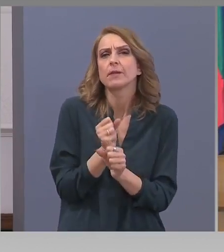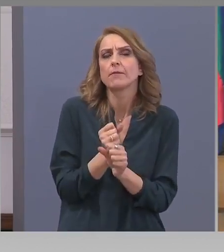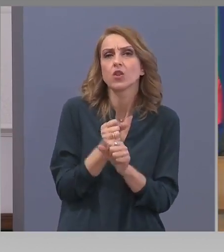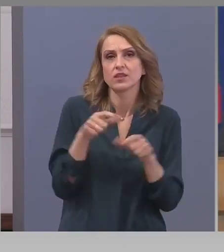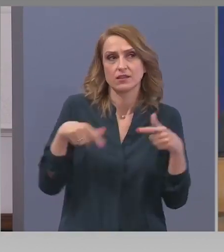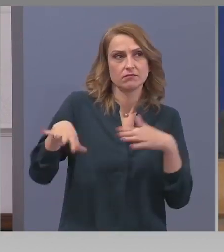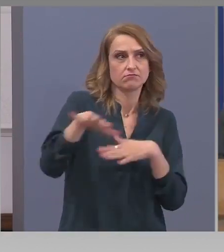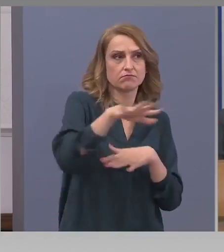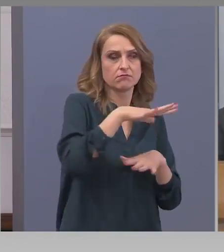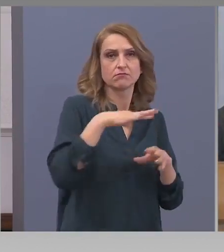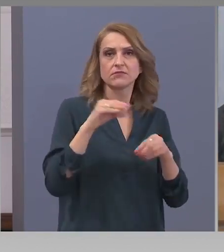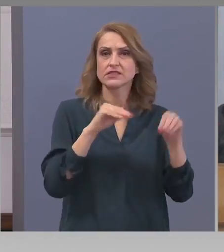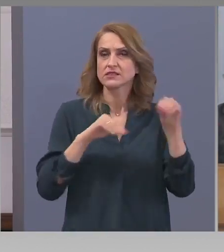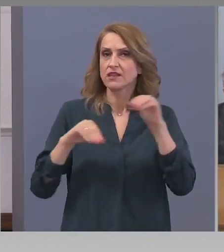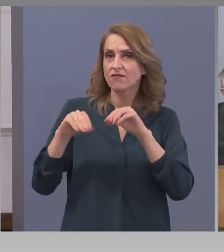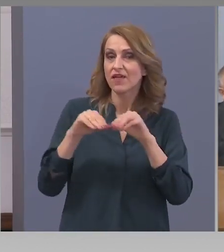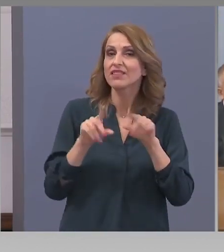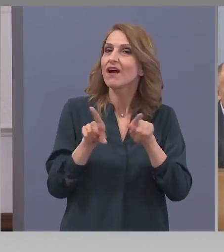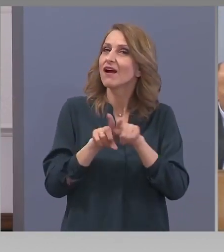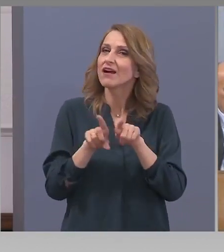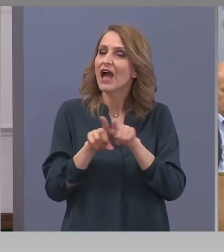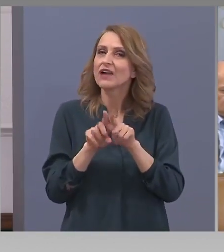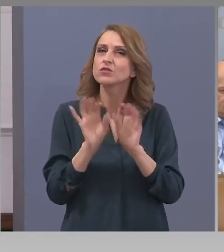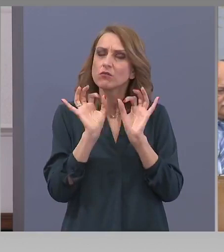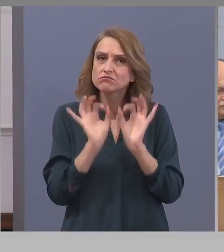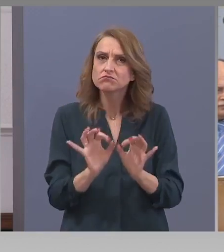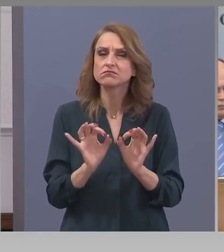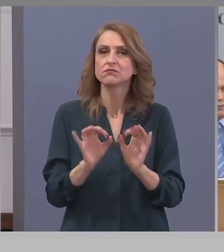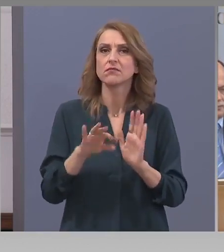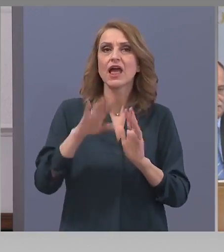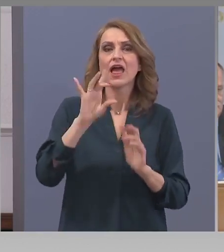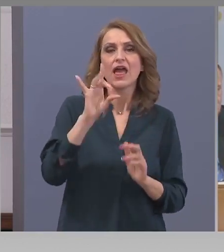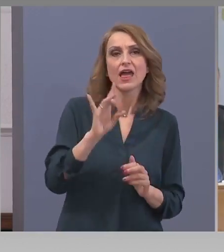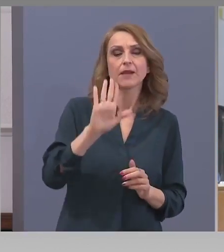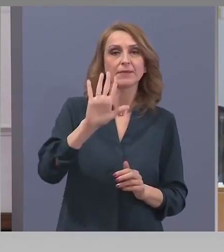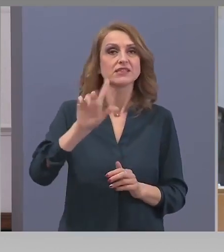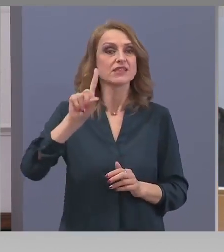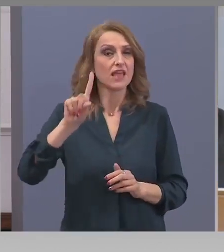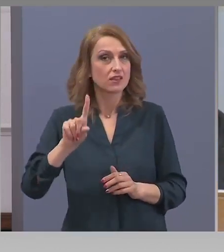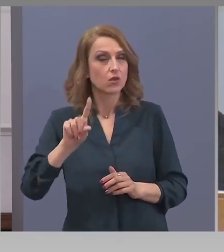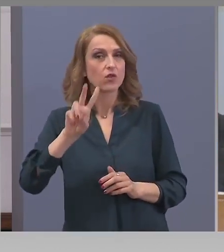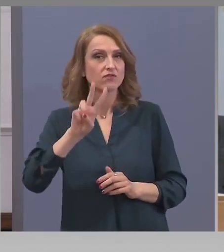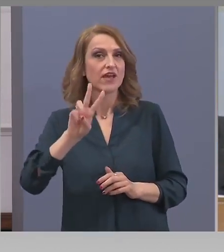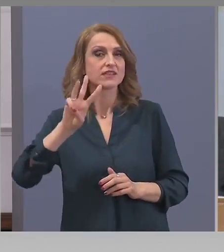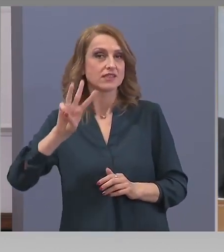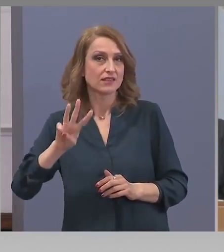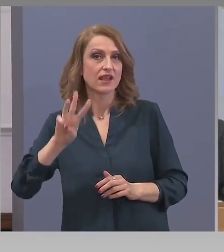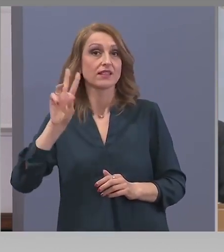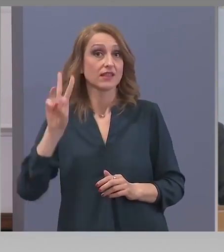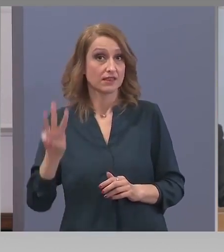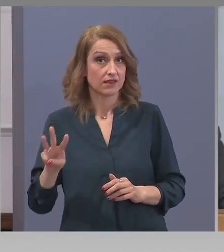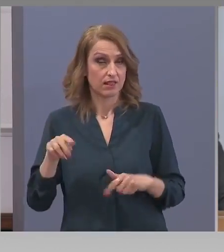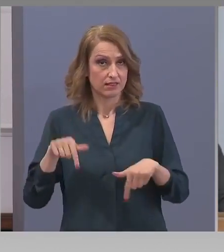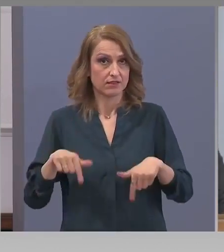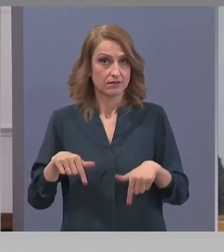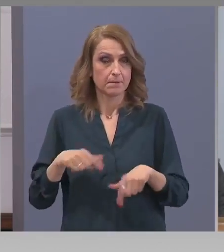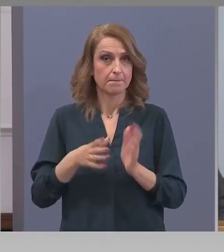Както е формулирано в заповедта Р-51 от 23-3 на Министра председателя